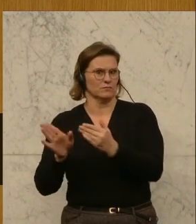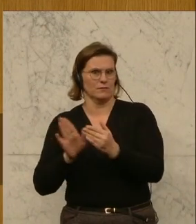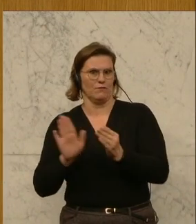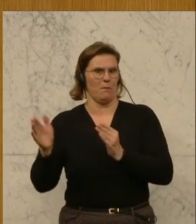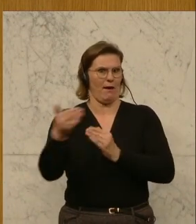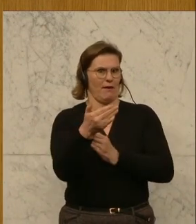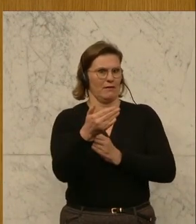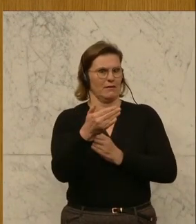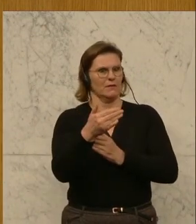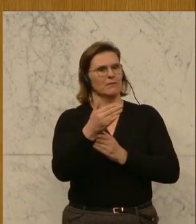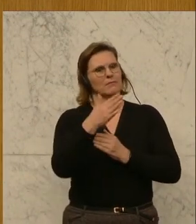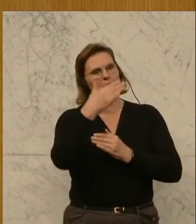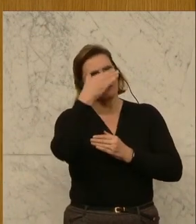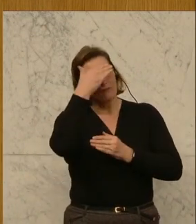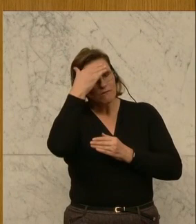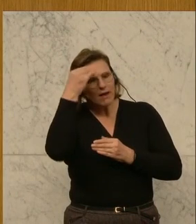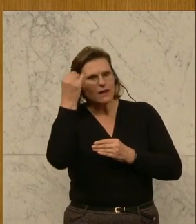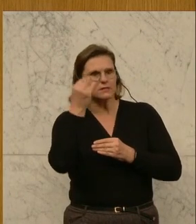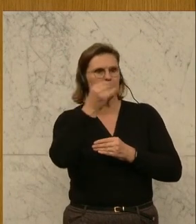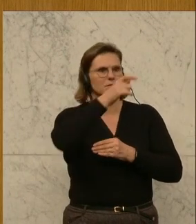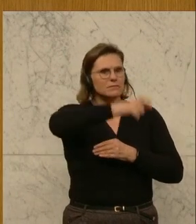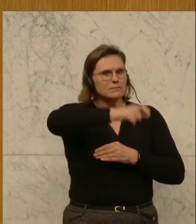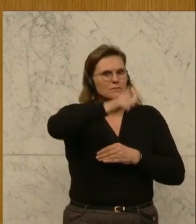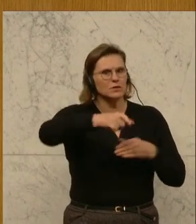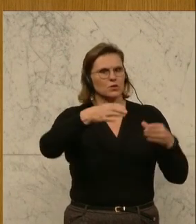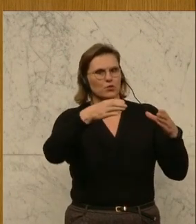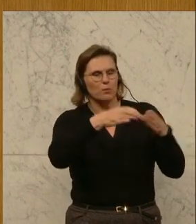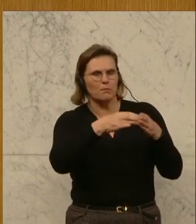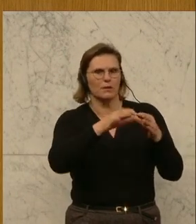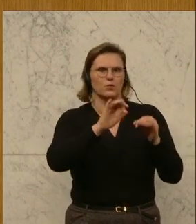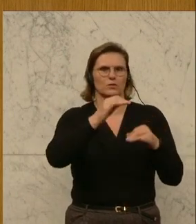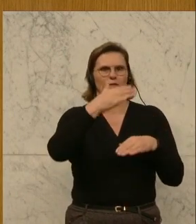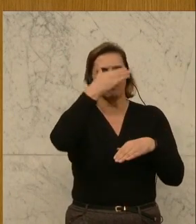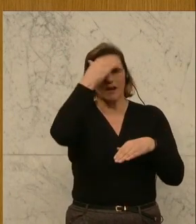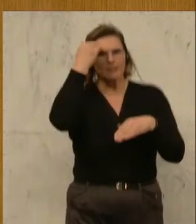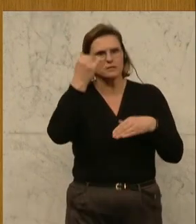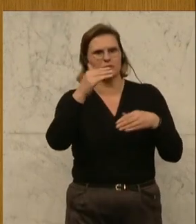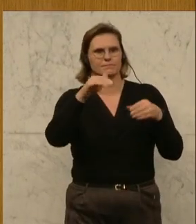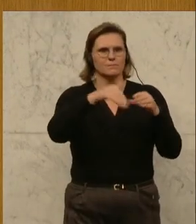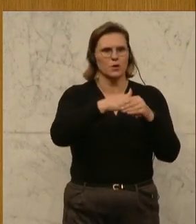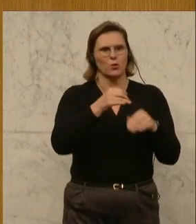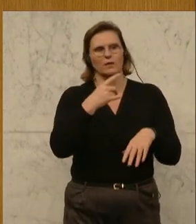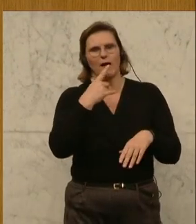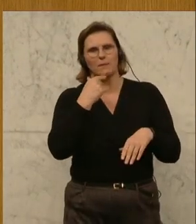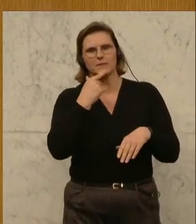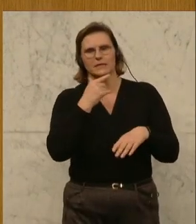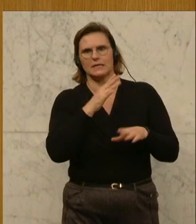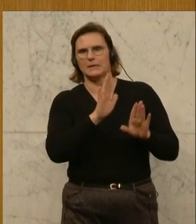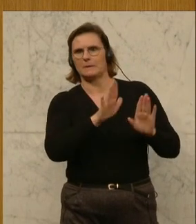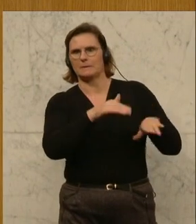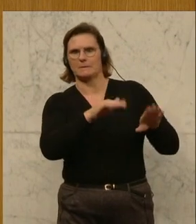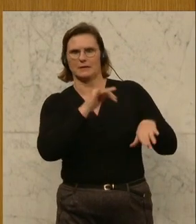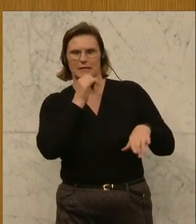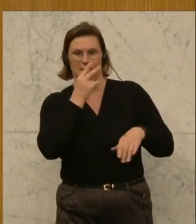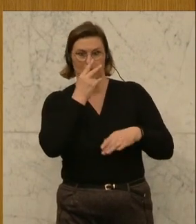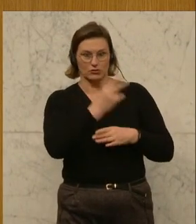Berufsgruppen vergessen und auf verschiedene Anstellungsverhältnisse vergessen oder sie wurden absichtlich ausgelassen. Und